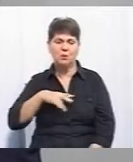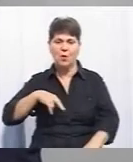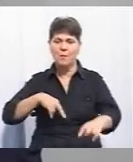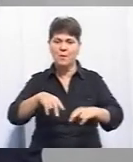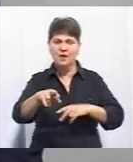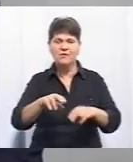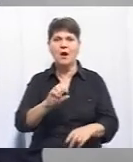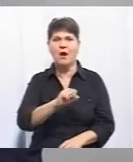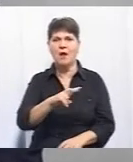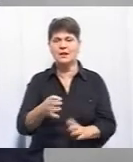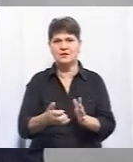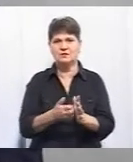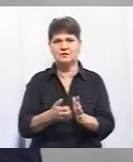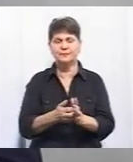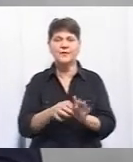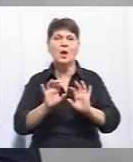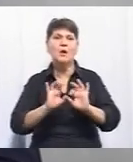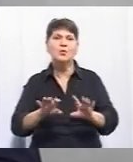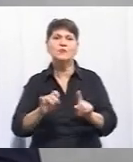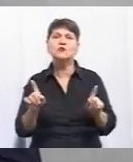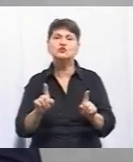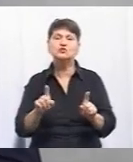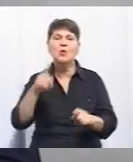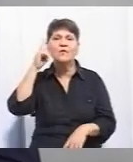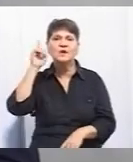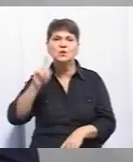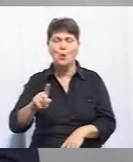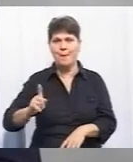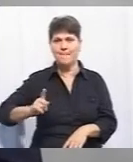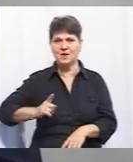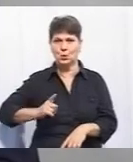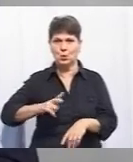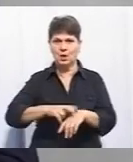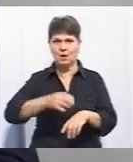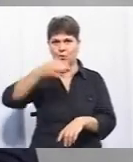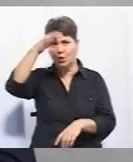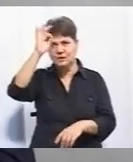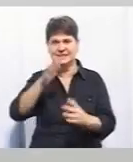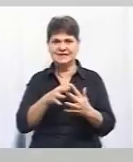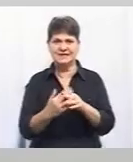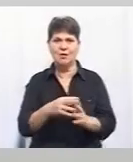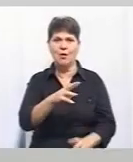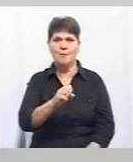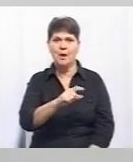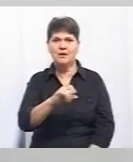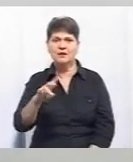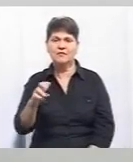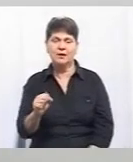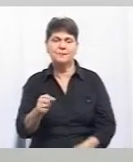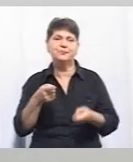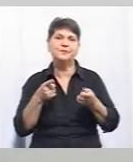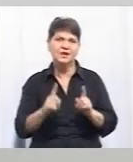недостатньо. Прокоментуйте, що відомо патрульній поліції про цю ділянку у селі Махнівка. Так, дійсно, ця ділянка